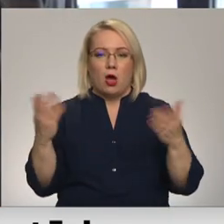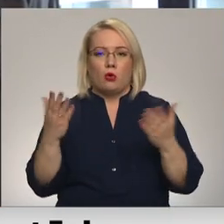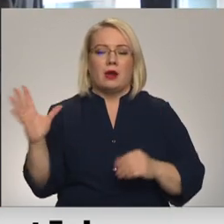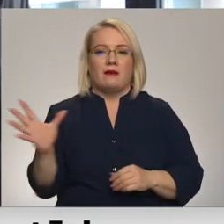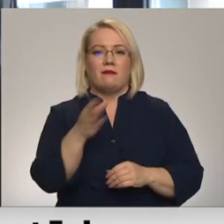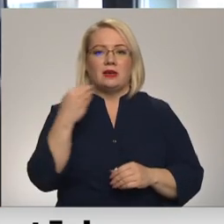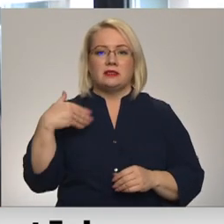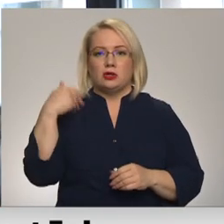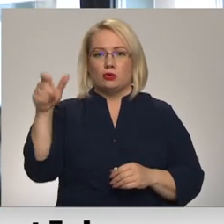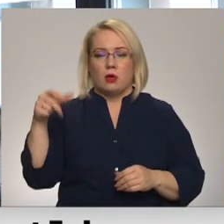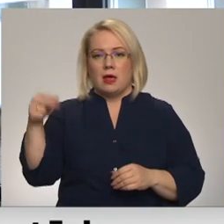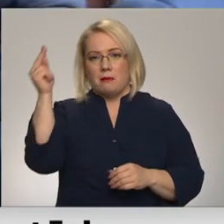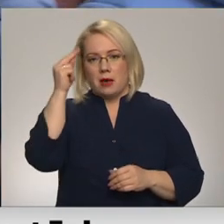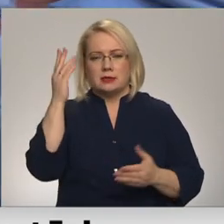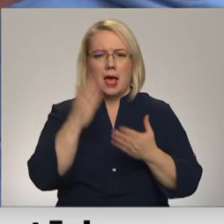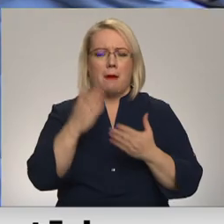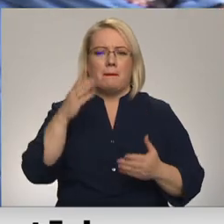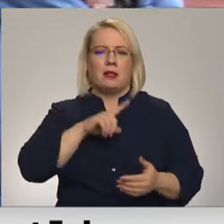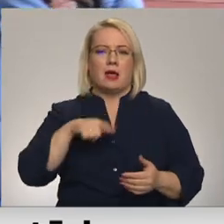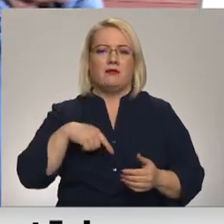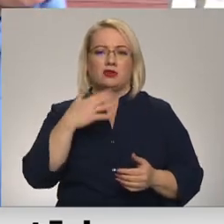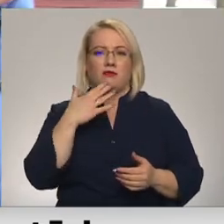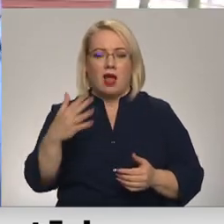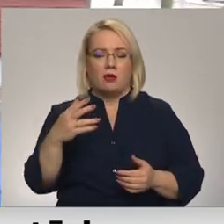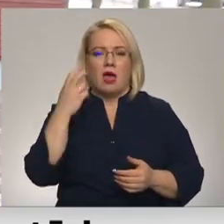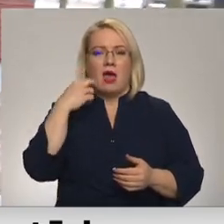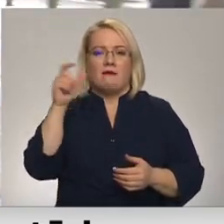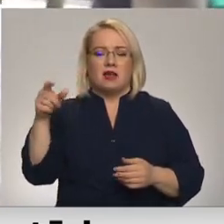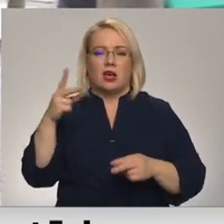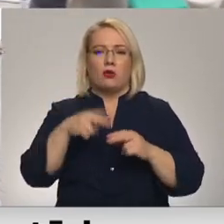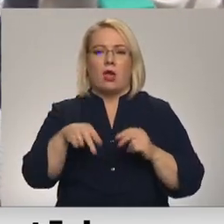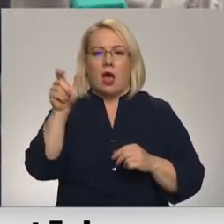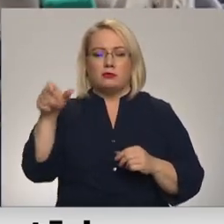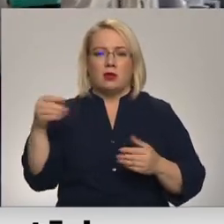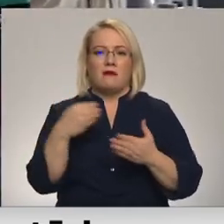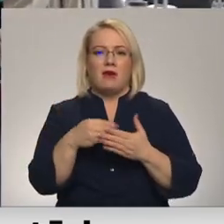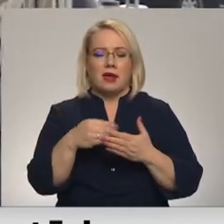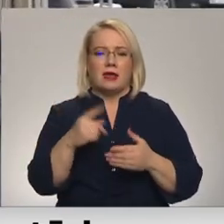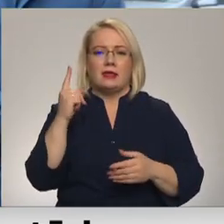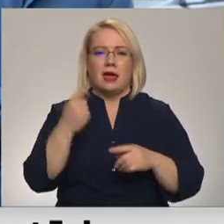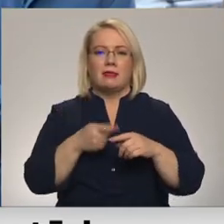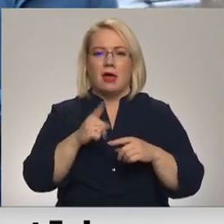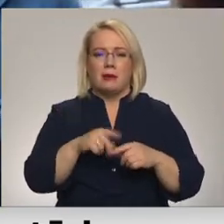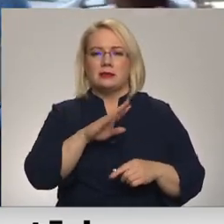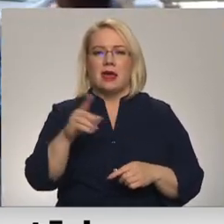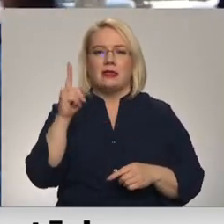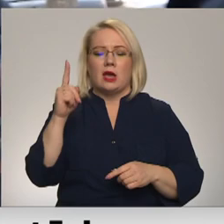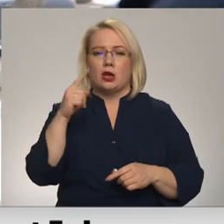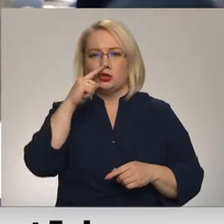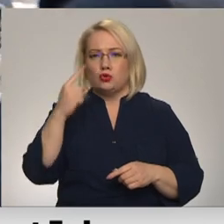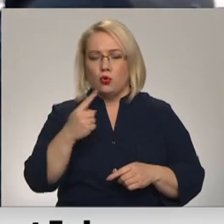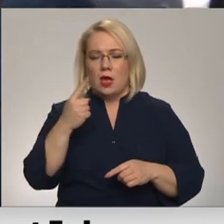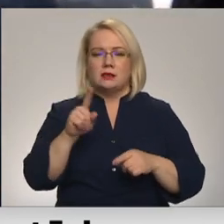skolēni mācās tikai latviešu valodā. Vecāki un absolventi vērtē, ka tieši tāpēc ne tikai stundās, bet arī starp brīžos